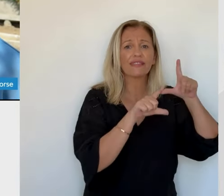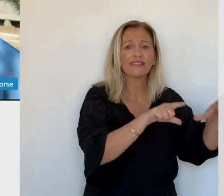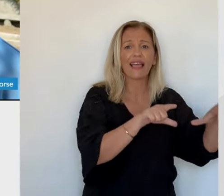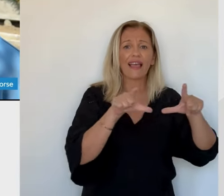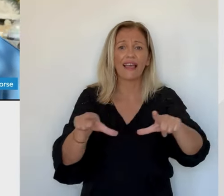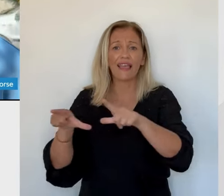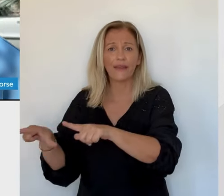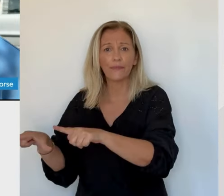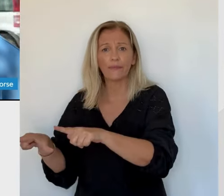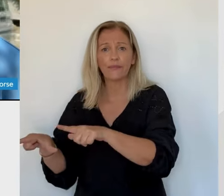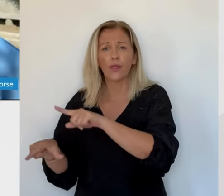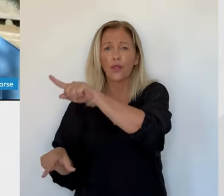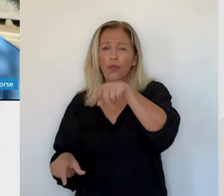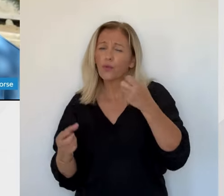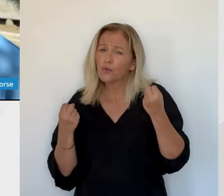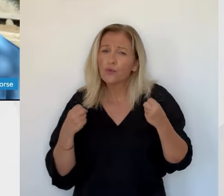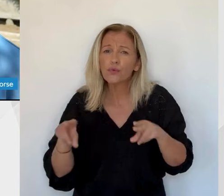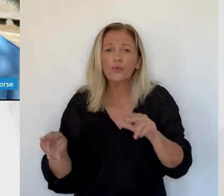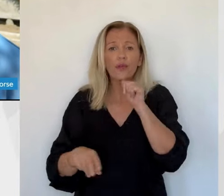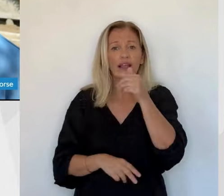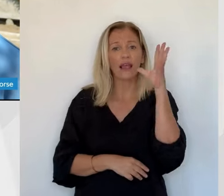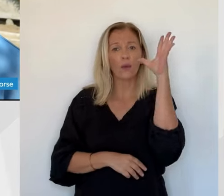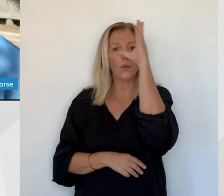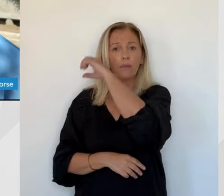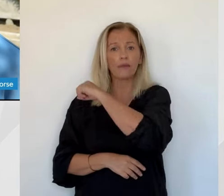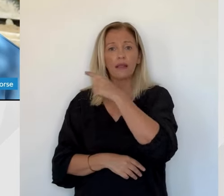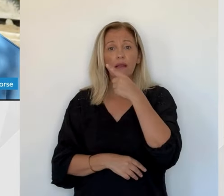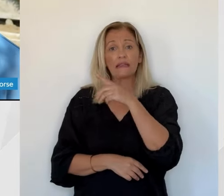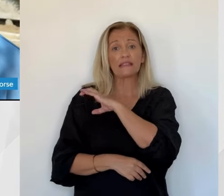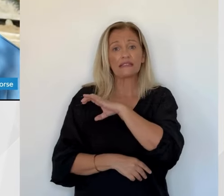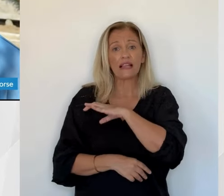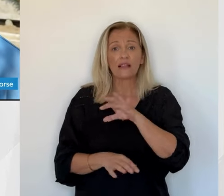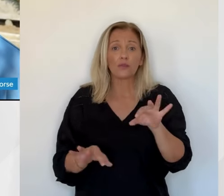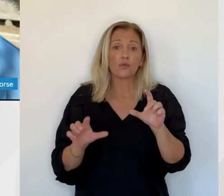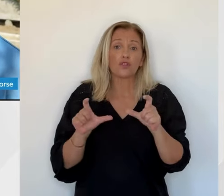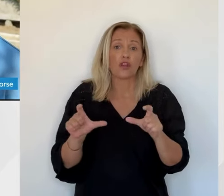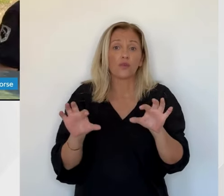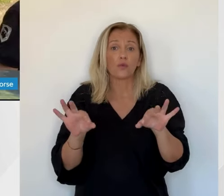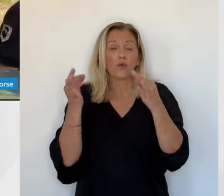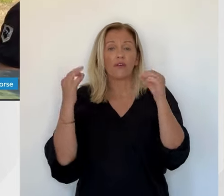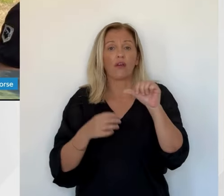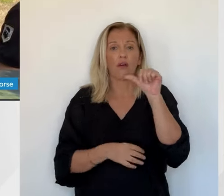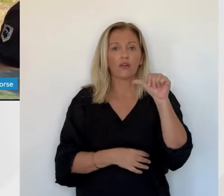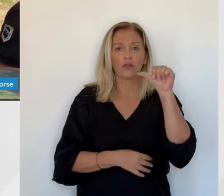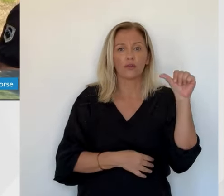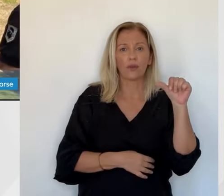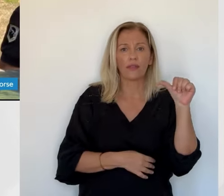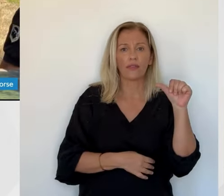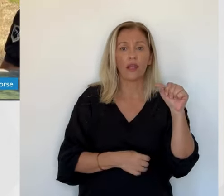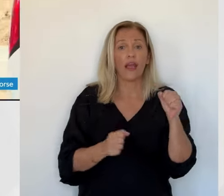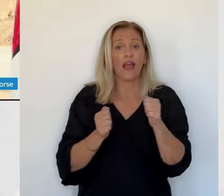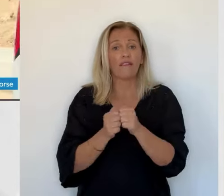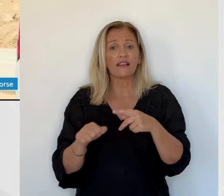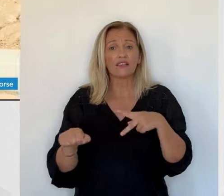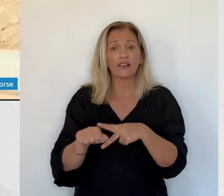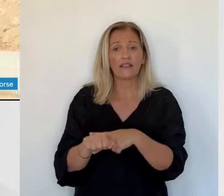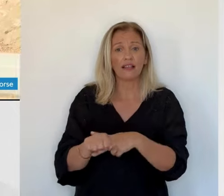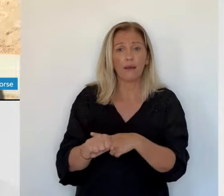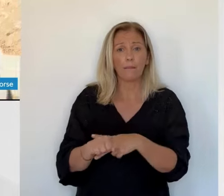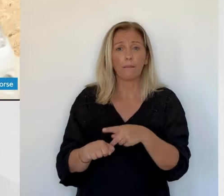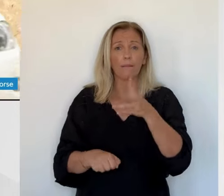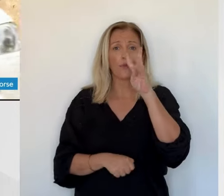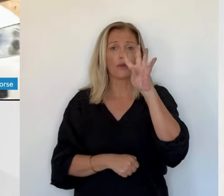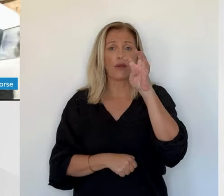non visité pour se garantir le maximum de succès dans la découverte de la personne recherchée. Aux côtés des forces de l'ordre, plus de